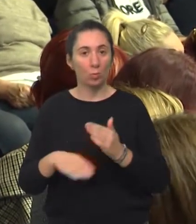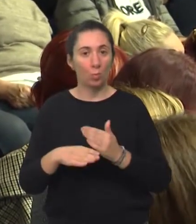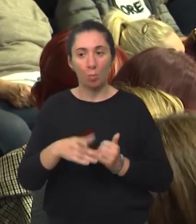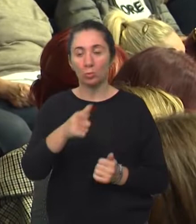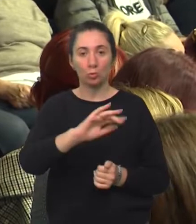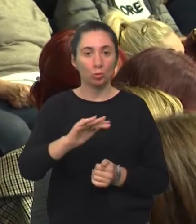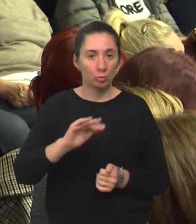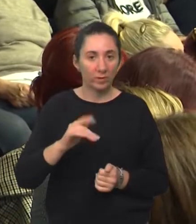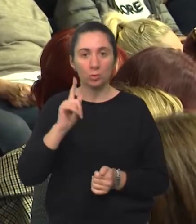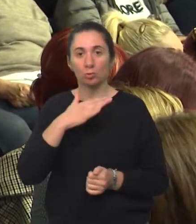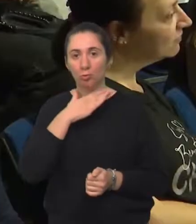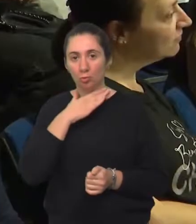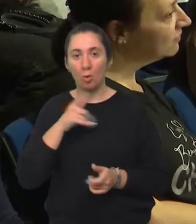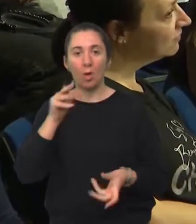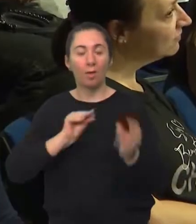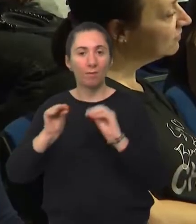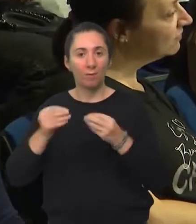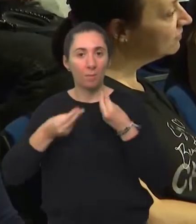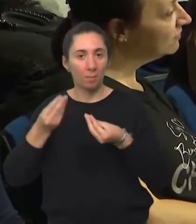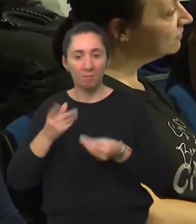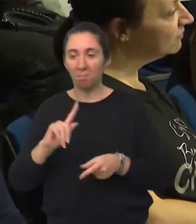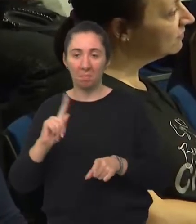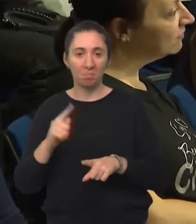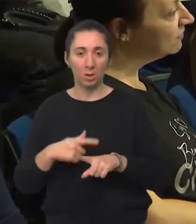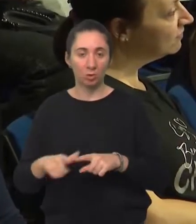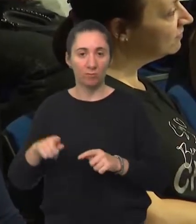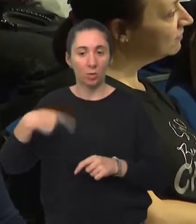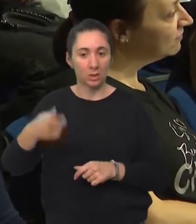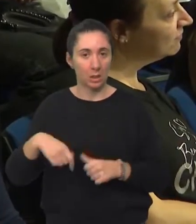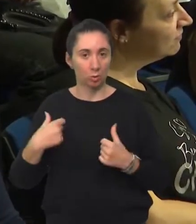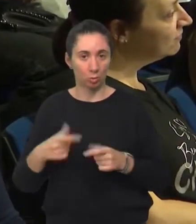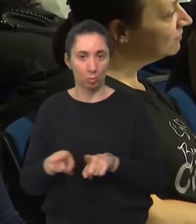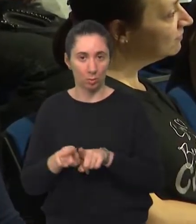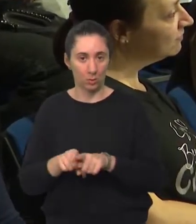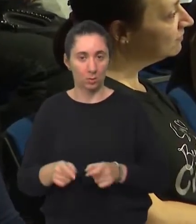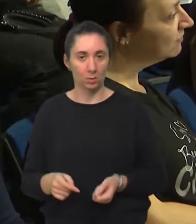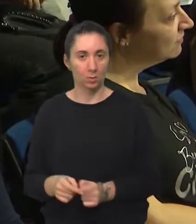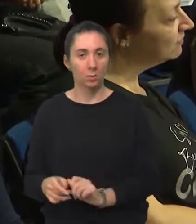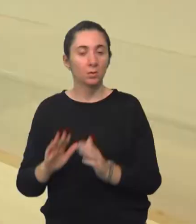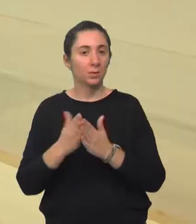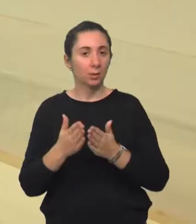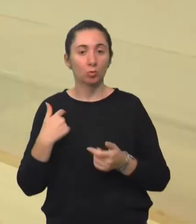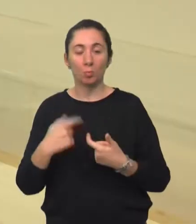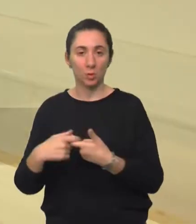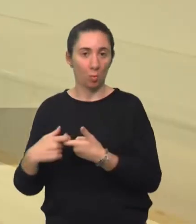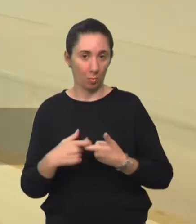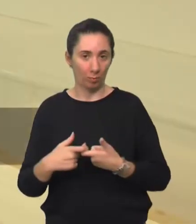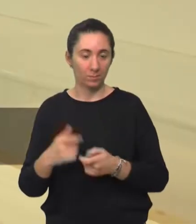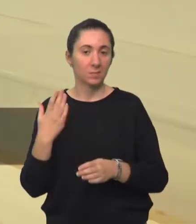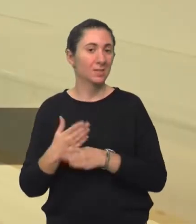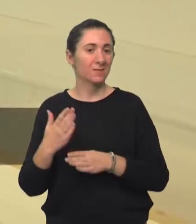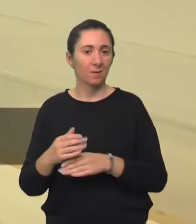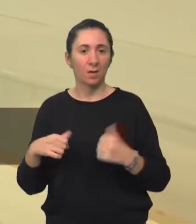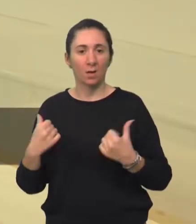školama i vrtićima, a edukativnih predavanja neće nedostajati i sljedeće godine. S knjižnicom smo povezani, mi smo svake